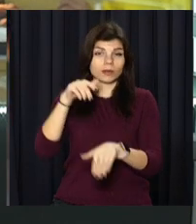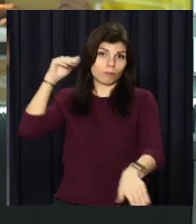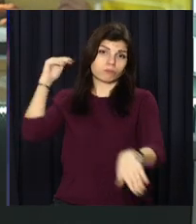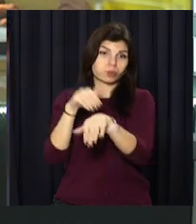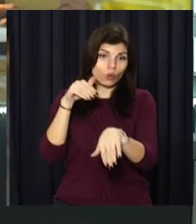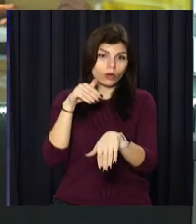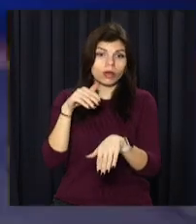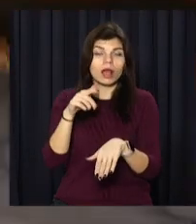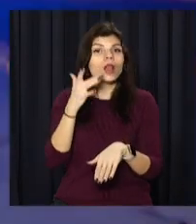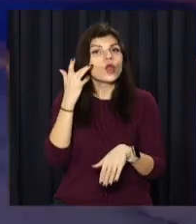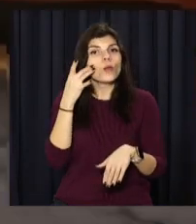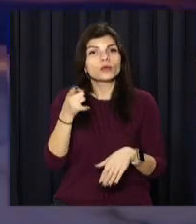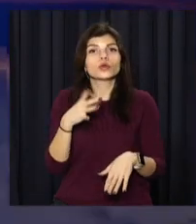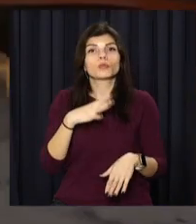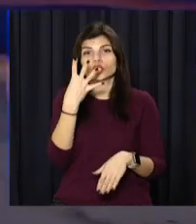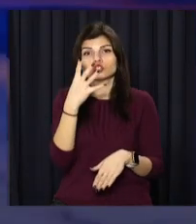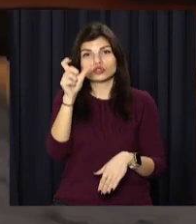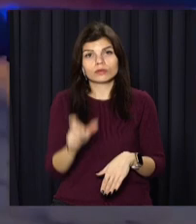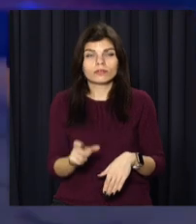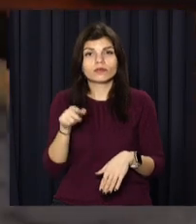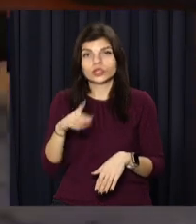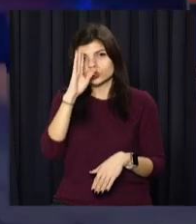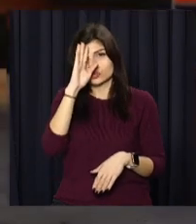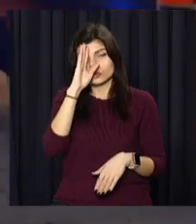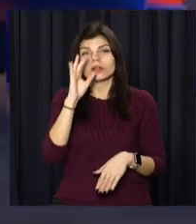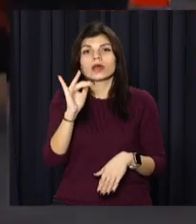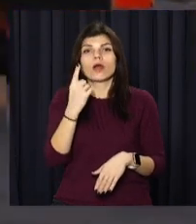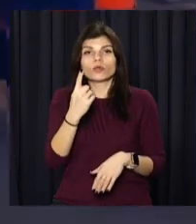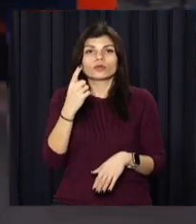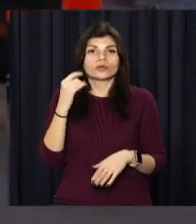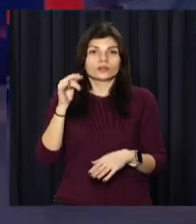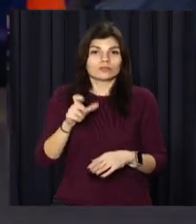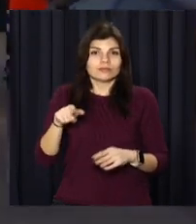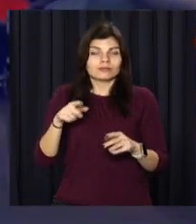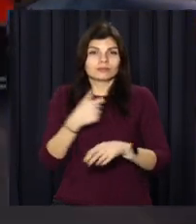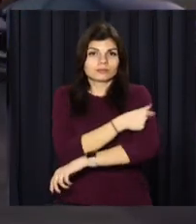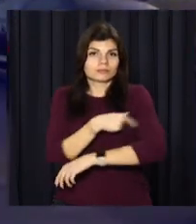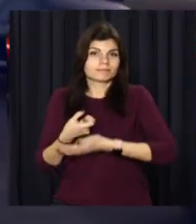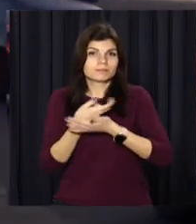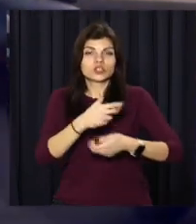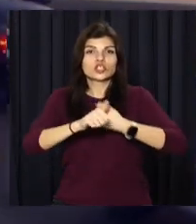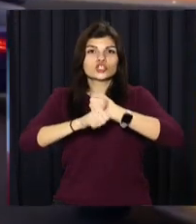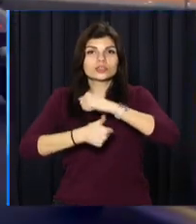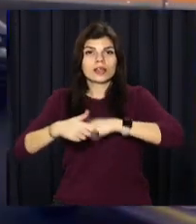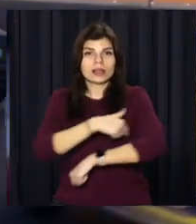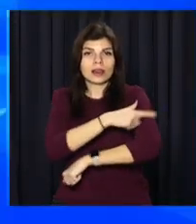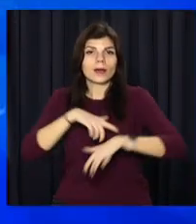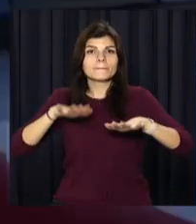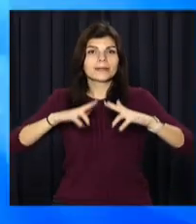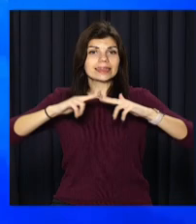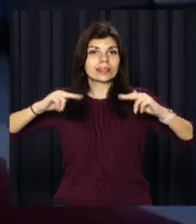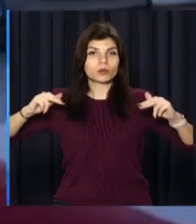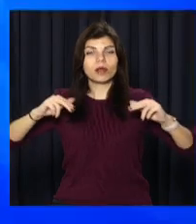Під час удару в салоні легковика було п'ятеро людей. Чоловіка та одну з пасажирок ушпиталили до 16-ї лікарні